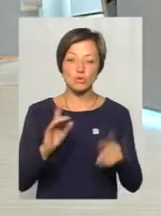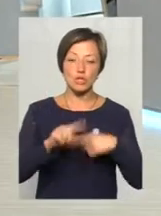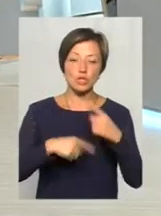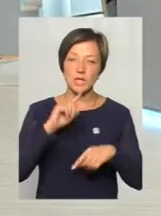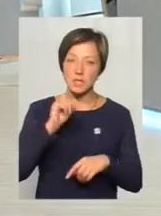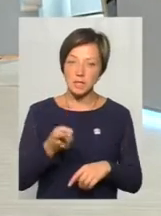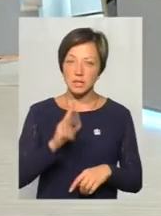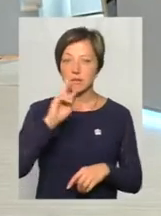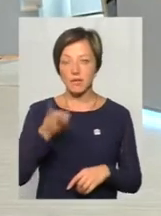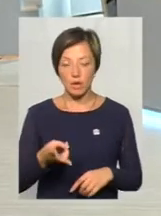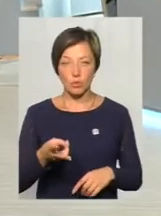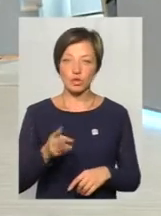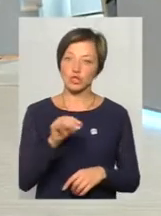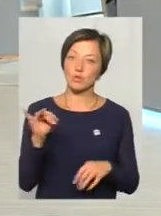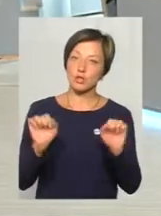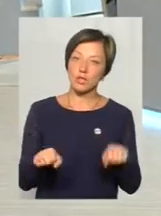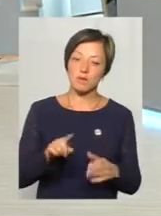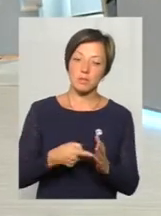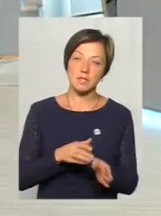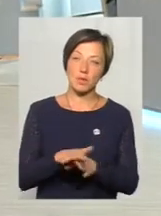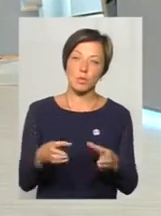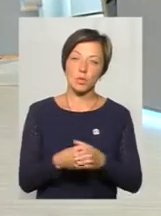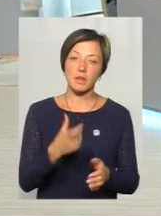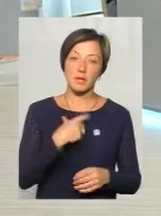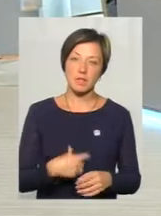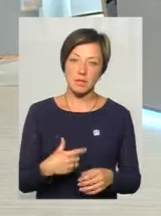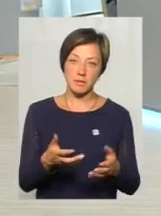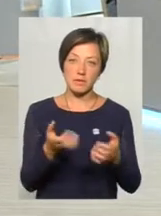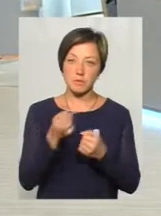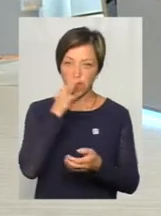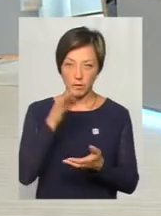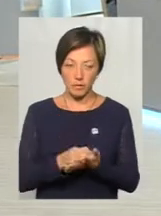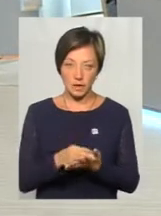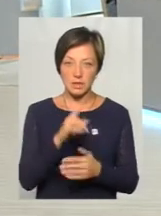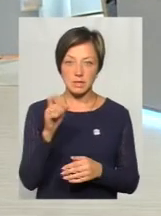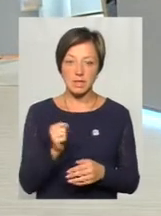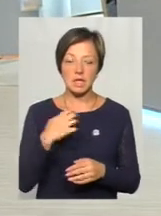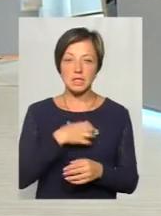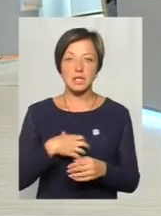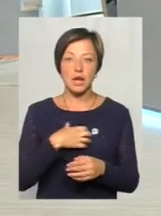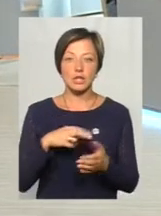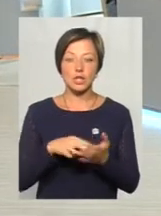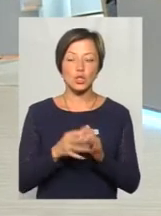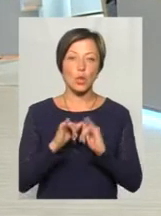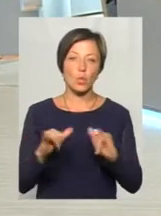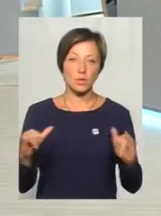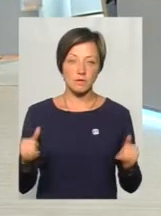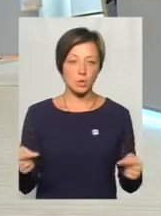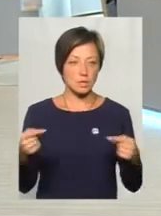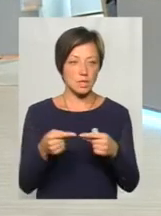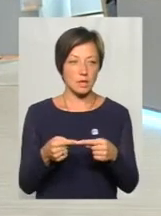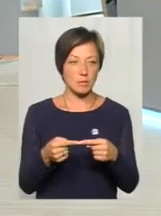рік, чи за два роки, чи, можливо, міський виконоком на себе якусь відповідальність бере за стратегічний розвиток саме